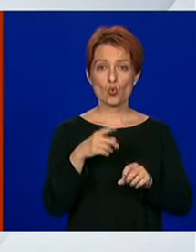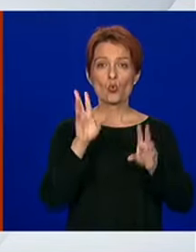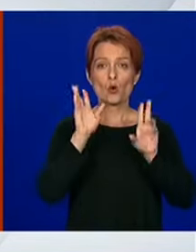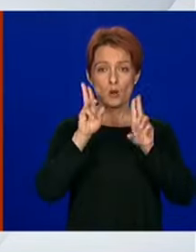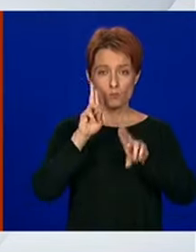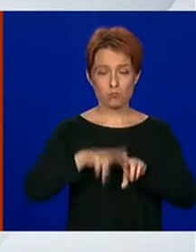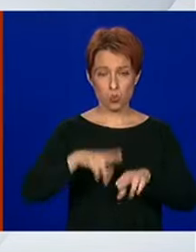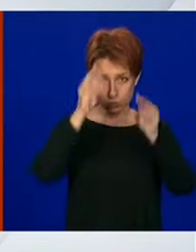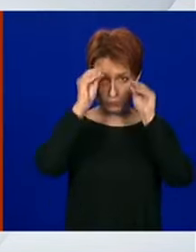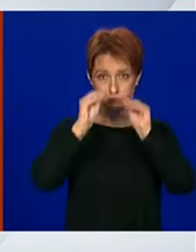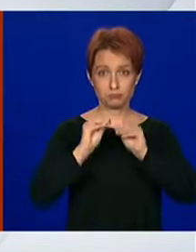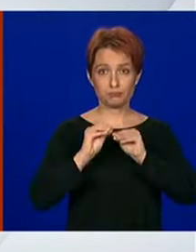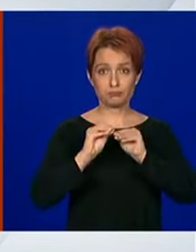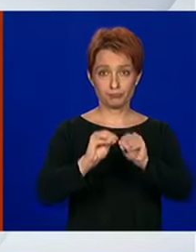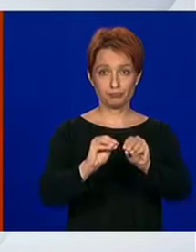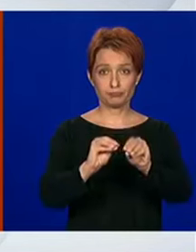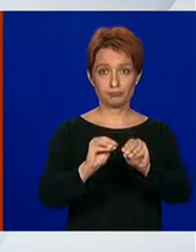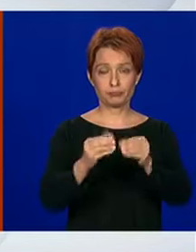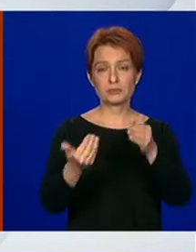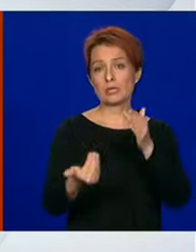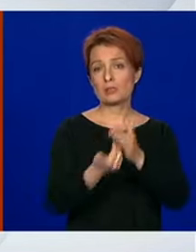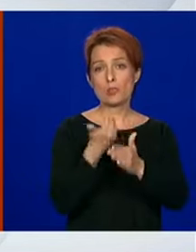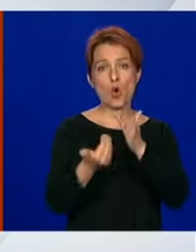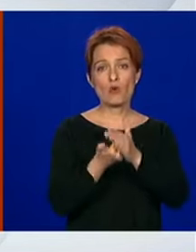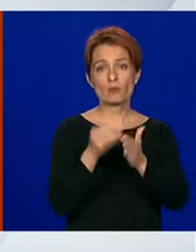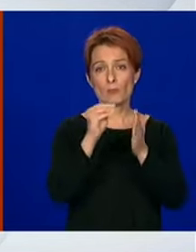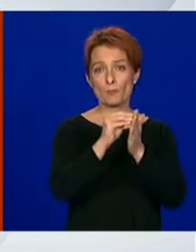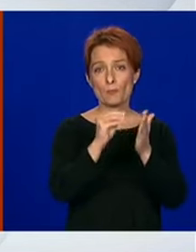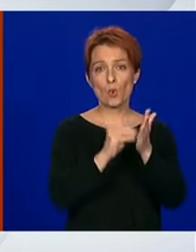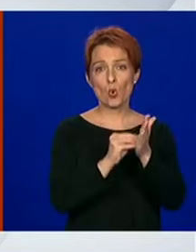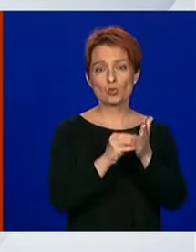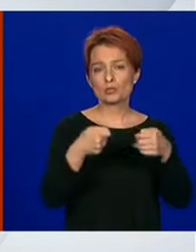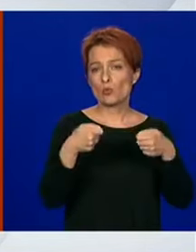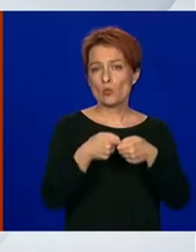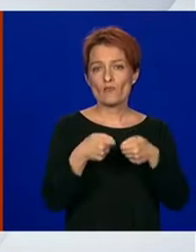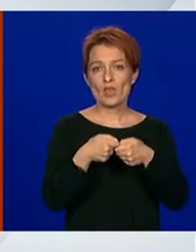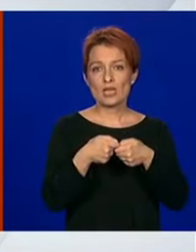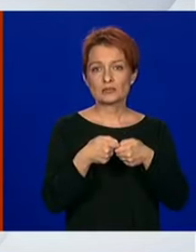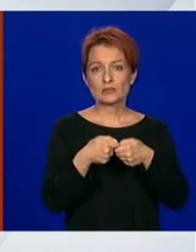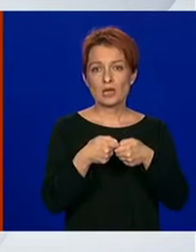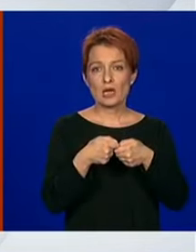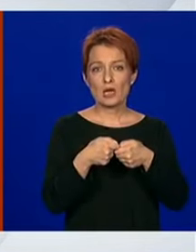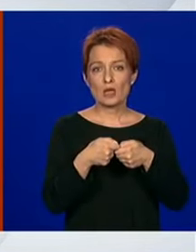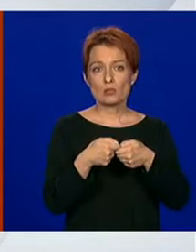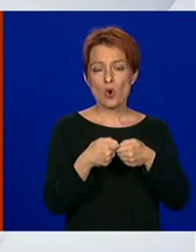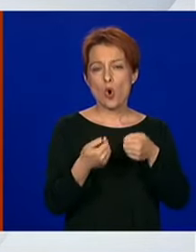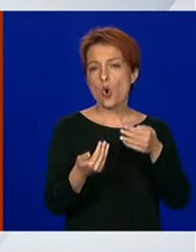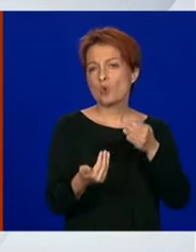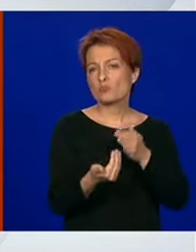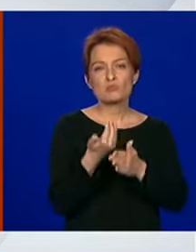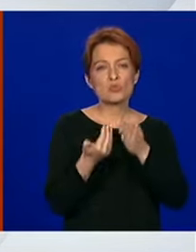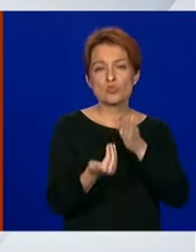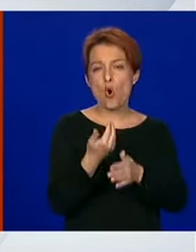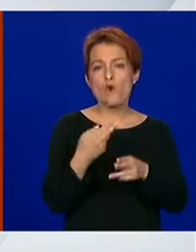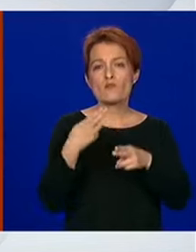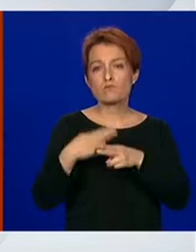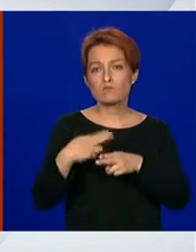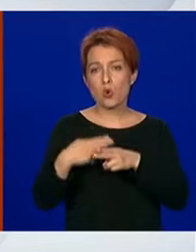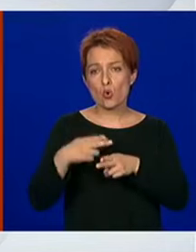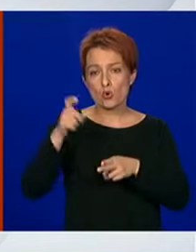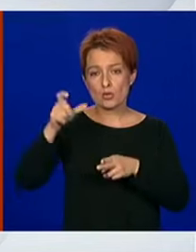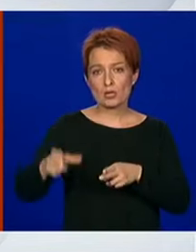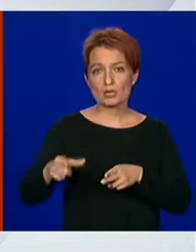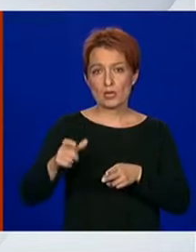priopćenja sa najnovim podacima vezano za eventualno novi broj oboljelih